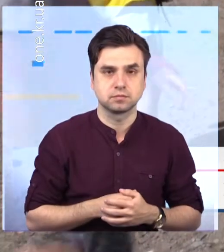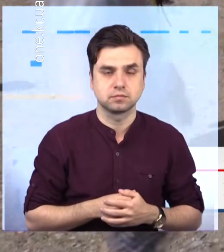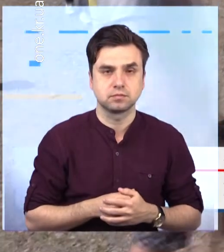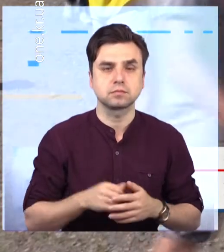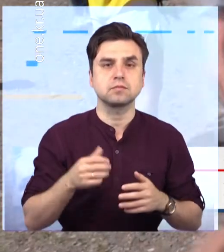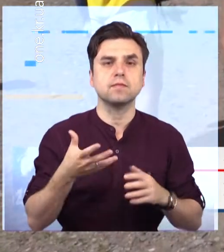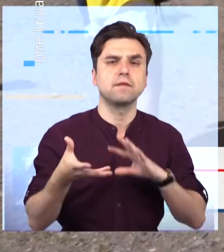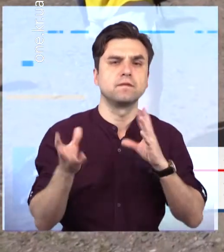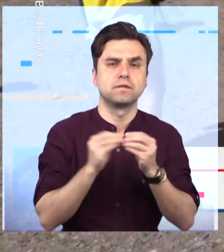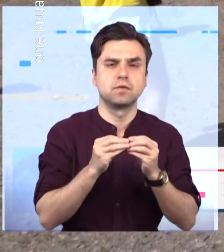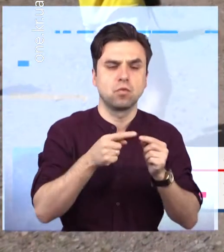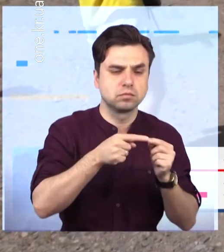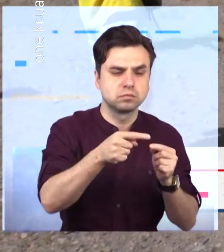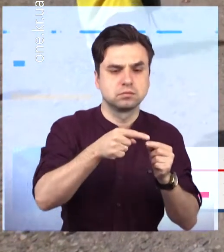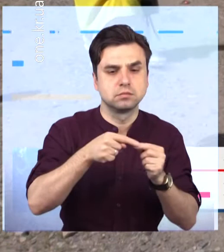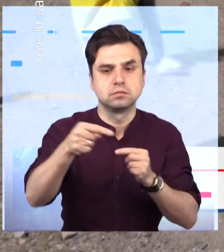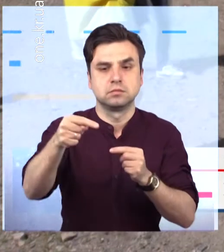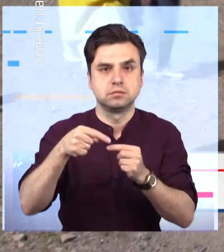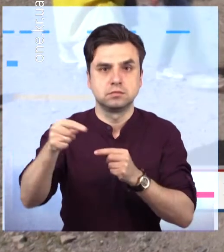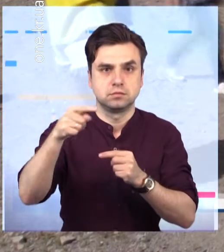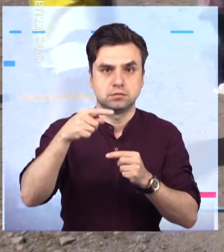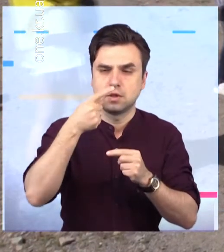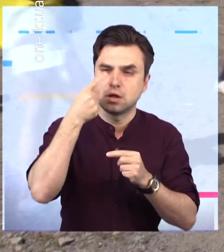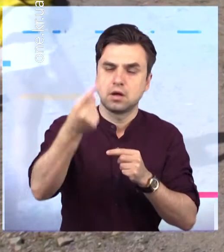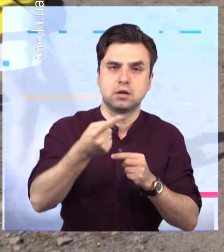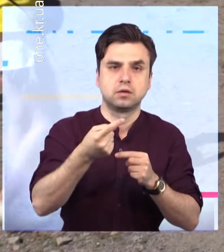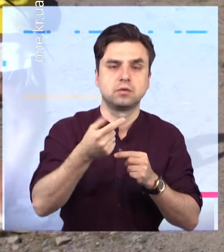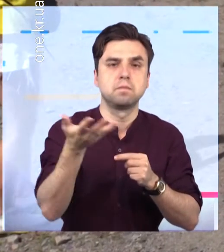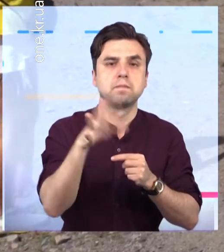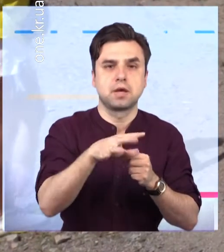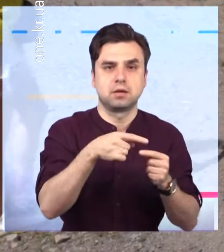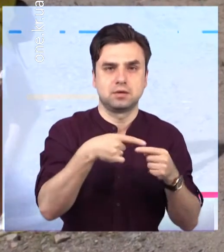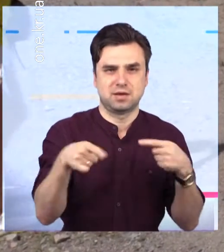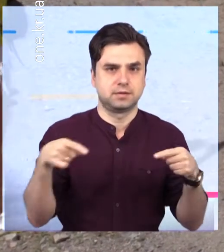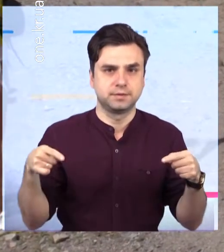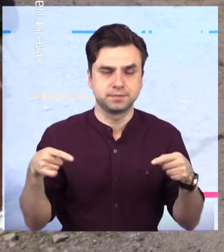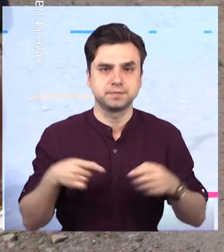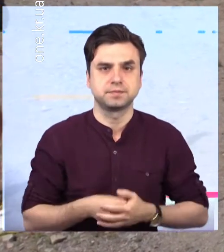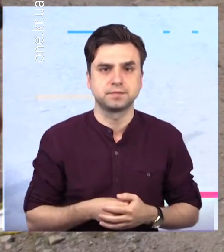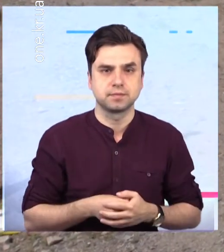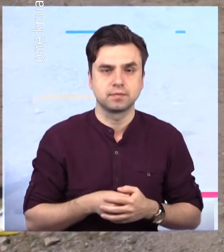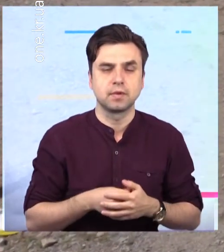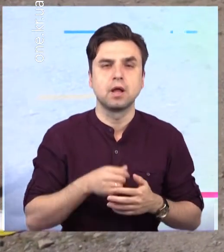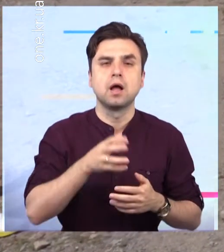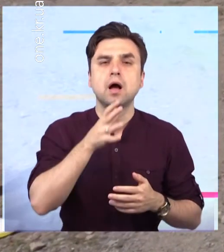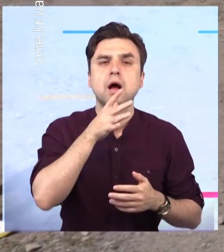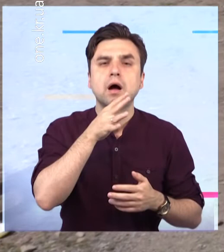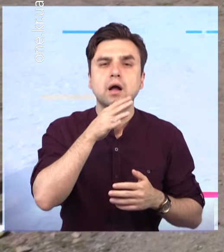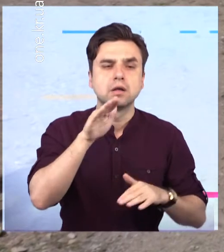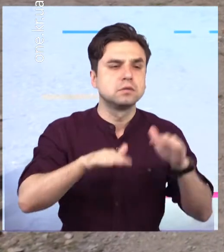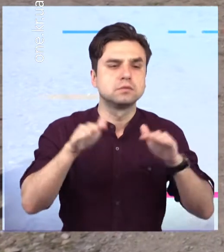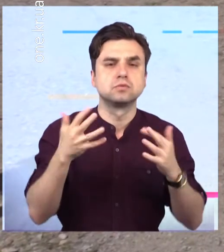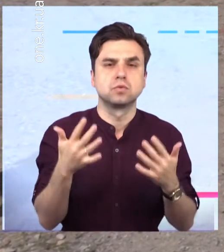кілометри, 4,6 кілометрів, 11,7 кілометрів, 23 і 46 кілометрів. А за